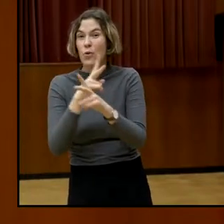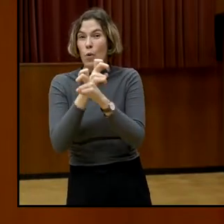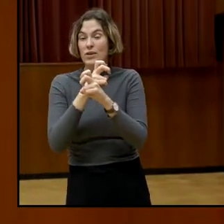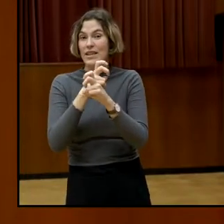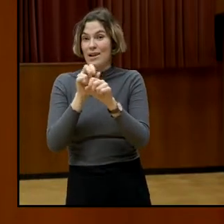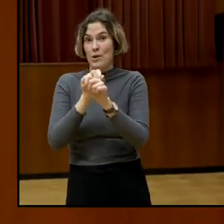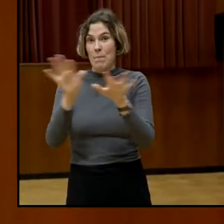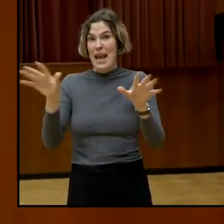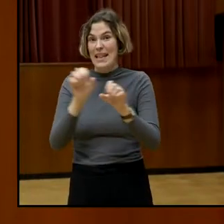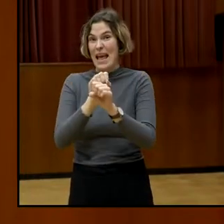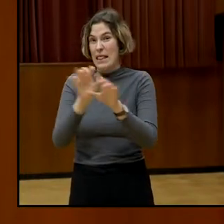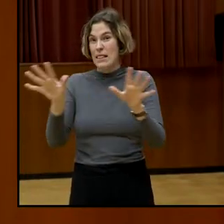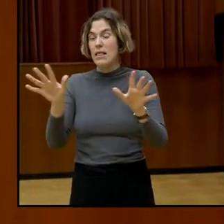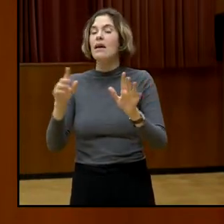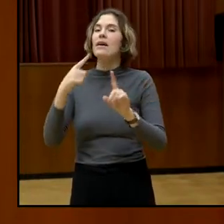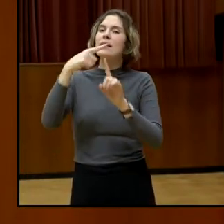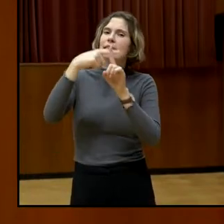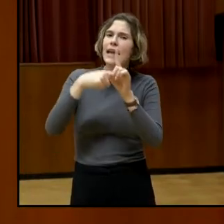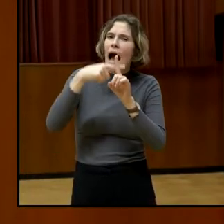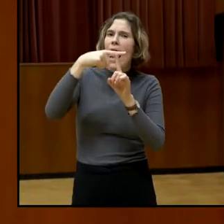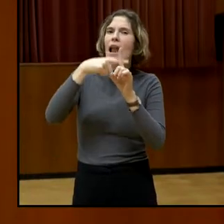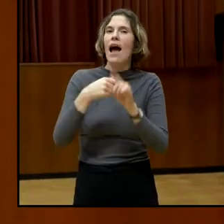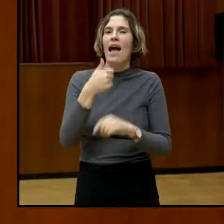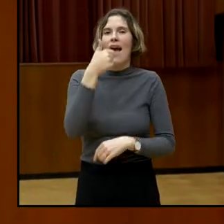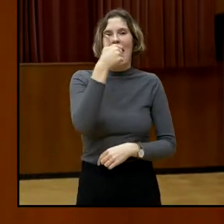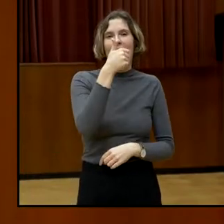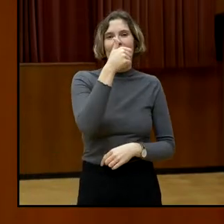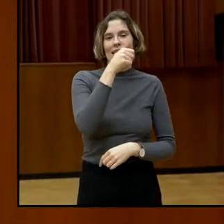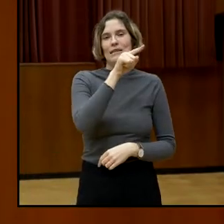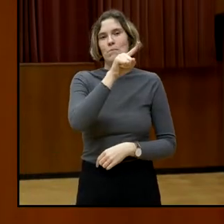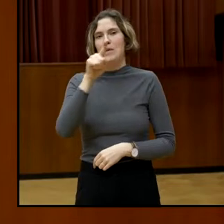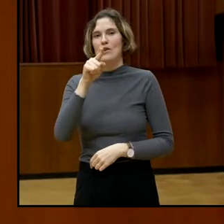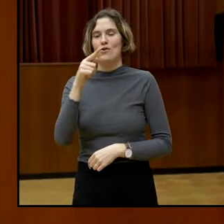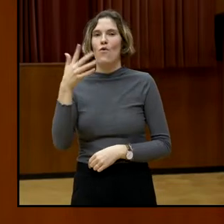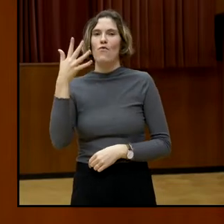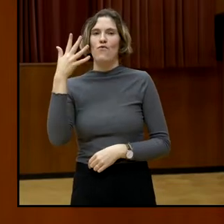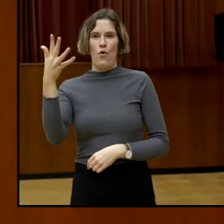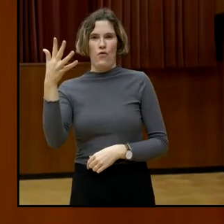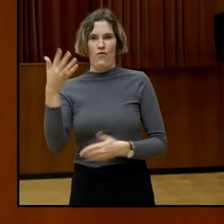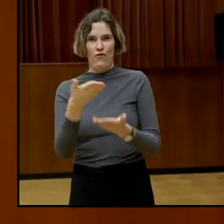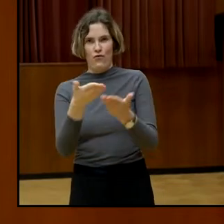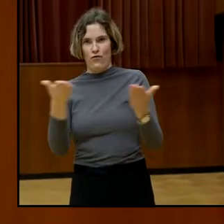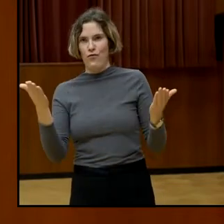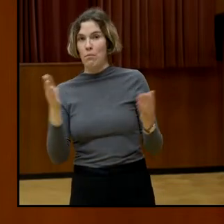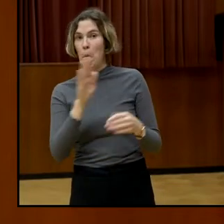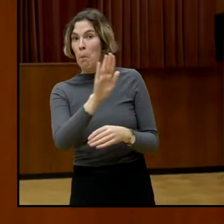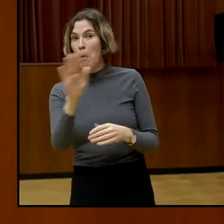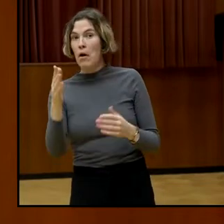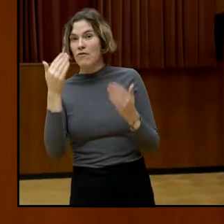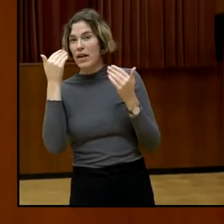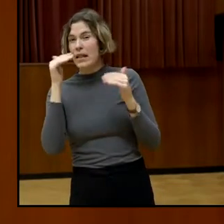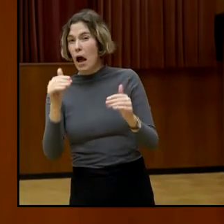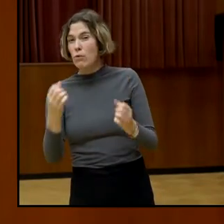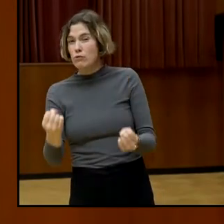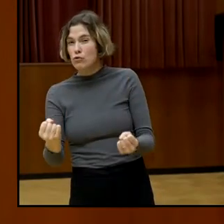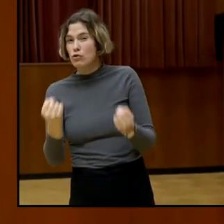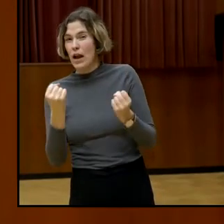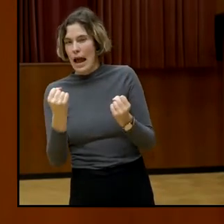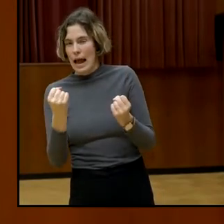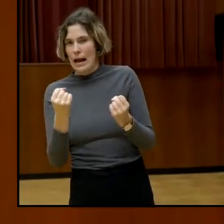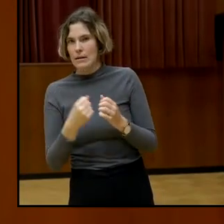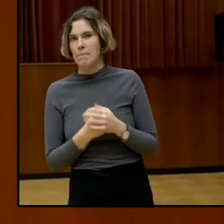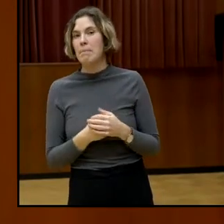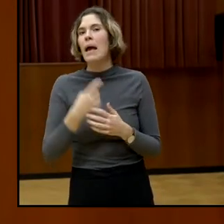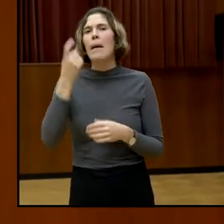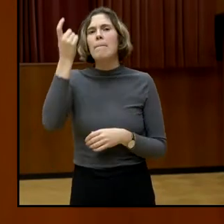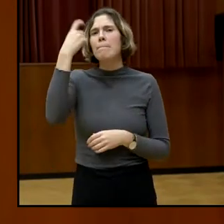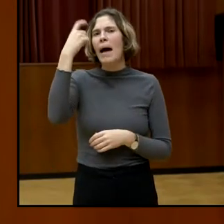die niedrigste. Wie stark ist Ihr Vertrauen in österreichische Medien? Da meine ich